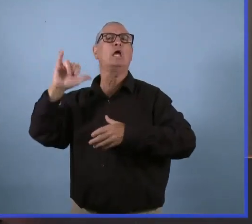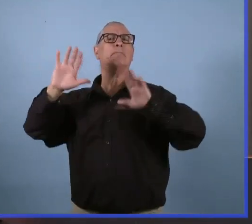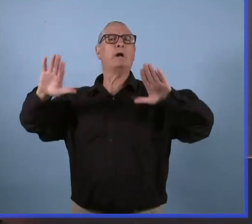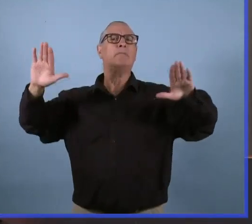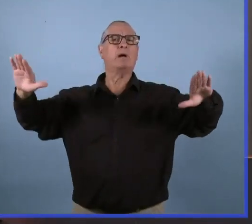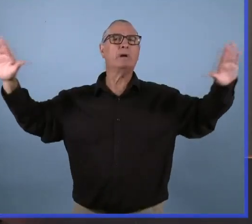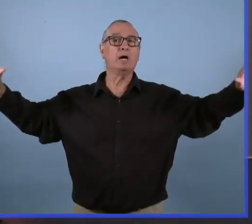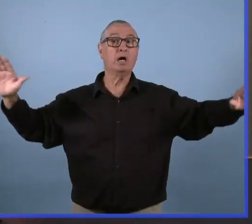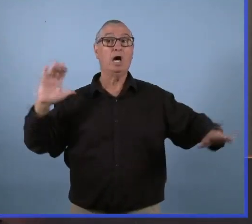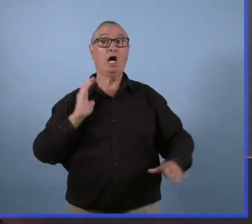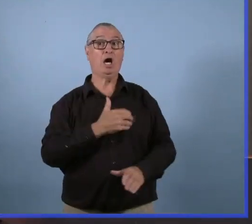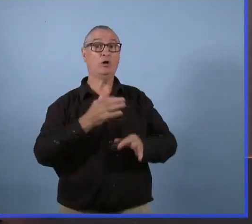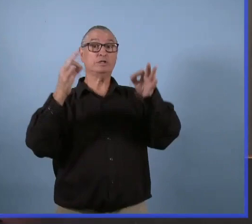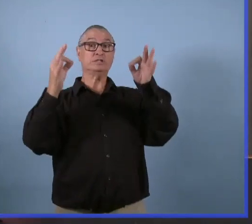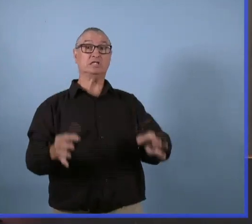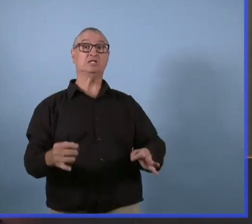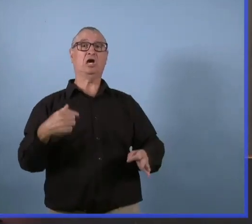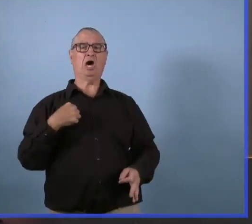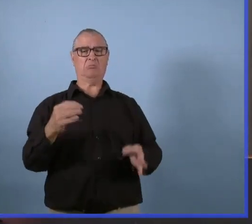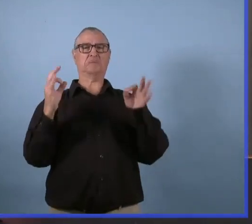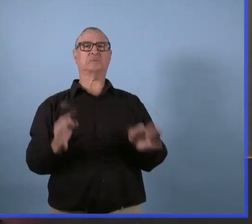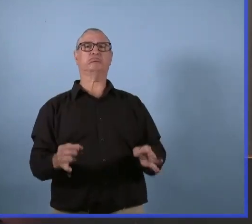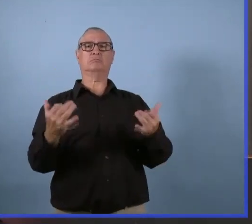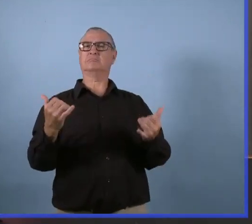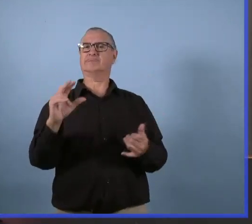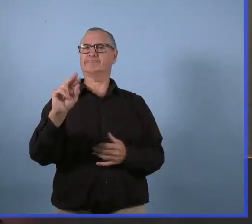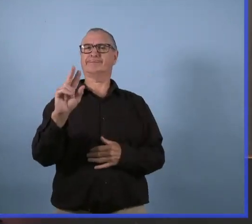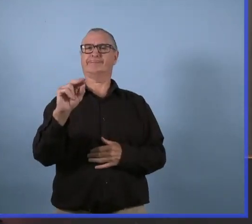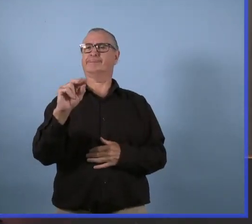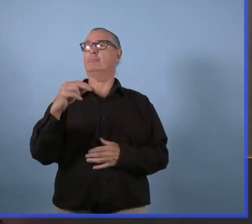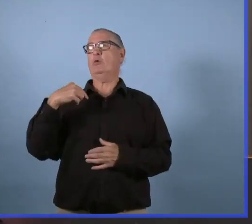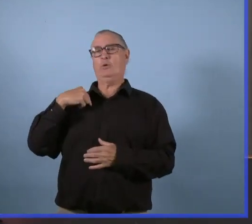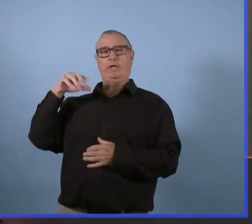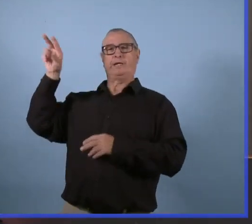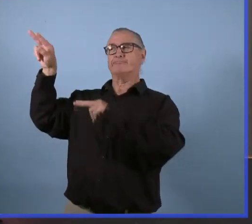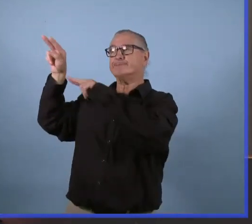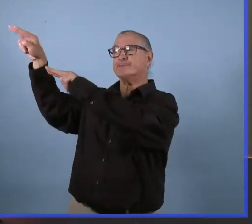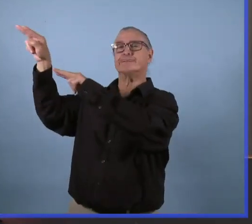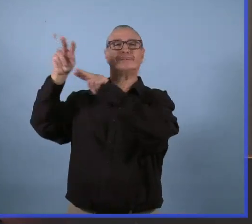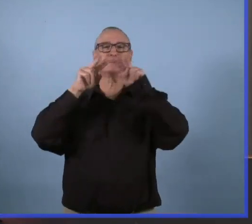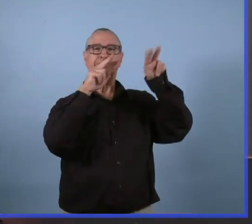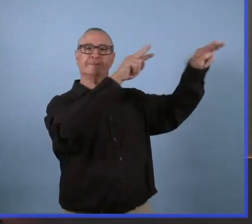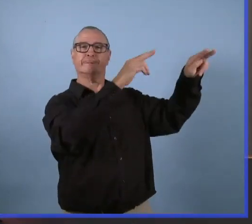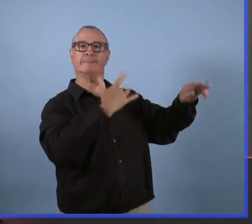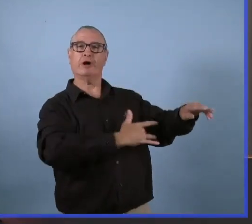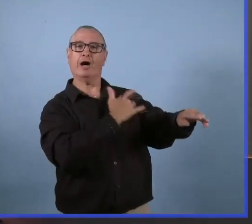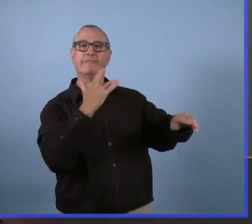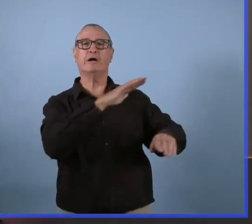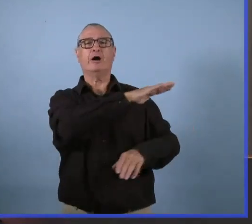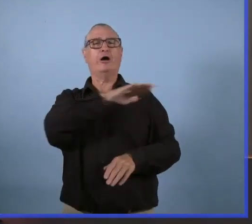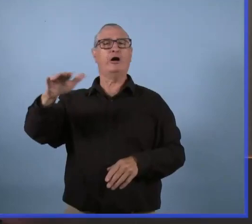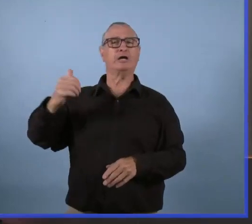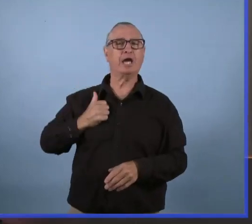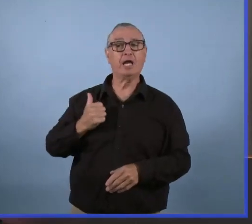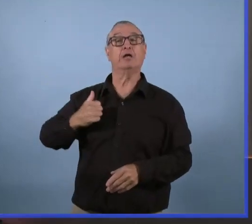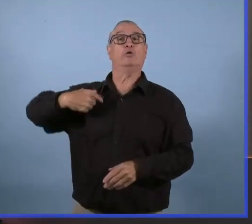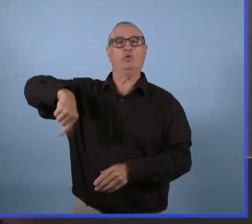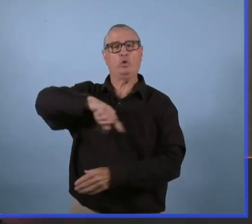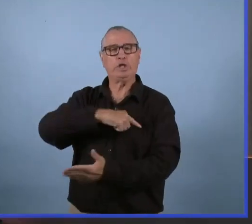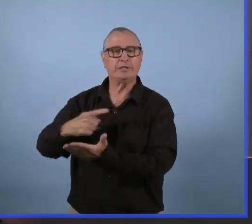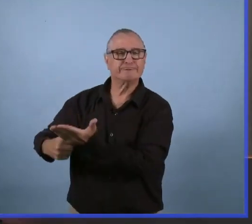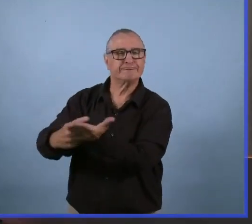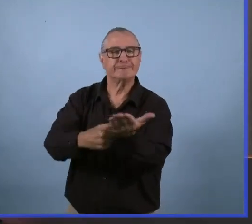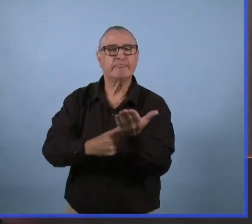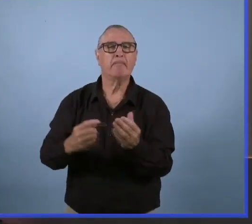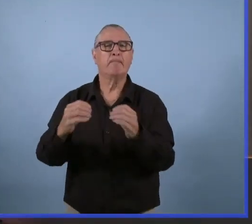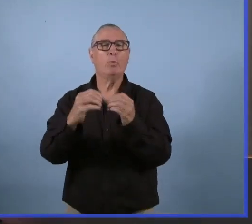Il y a toute une gamme de renseignements qu'on étudie. On en fait une synthèse. On l'étudie ensuite avec les